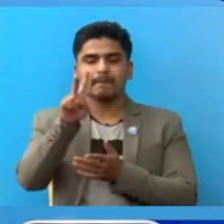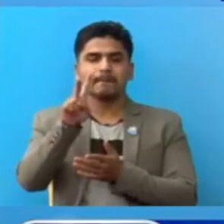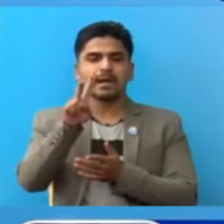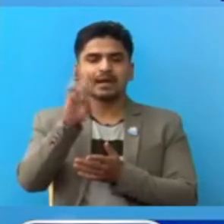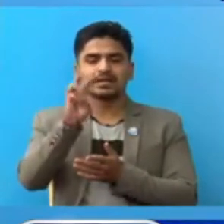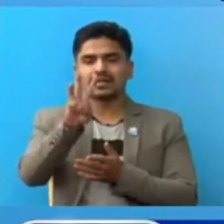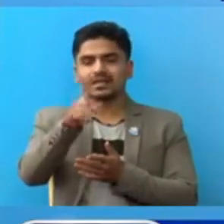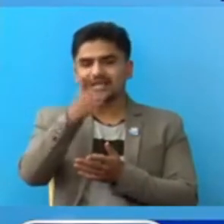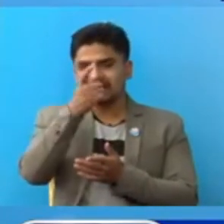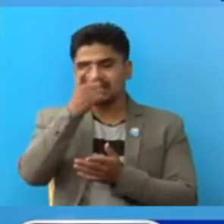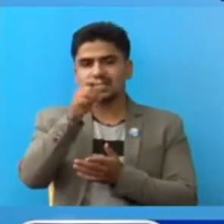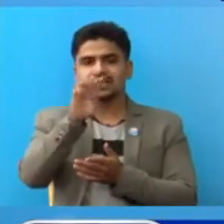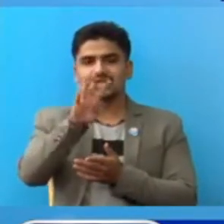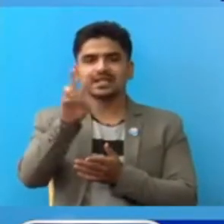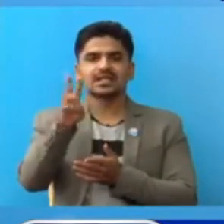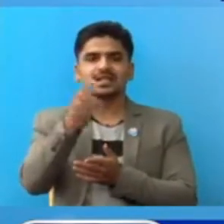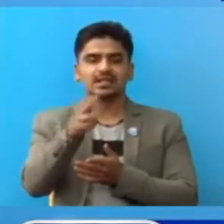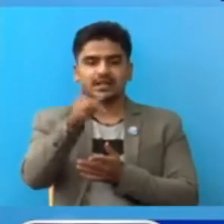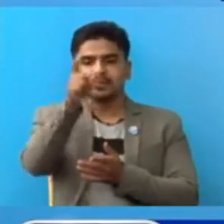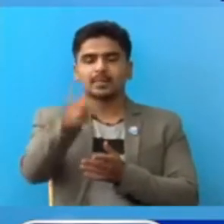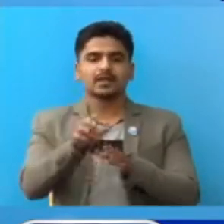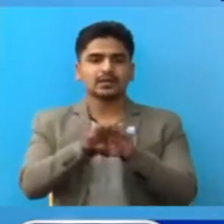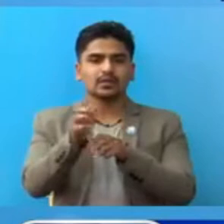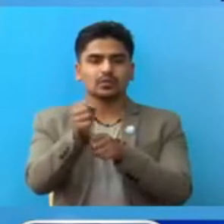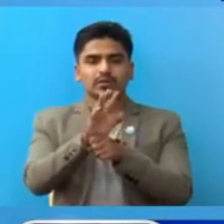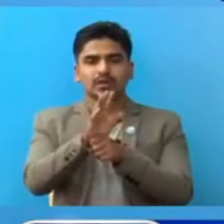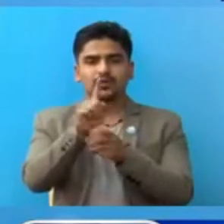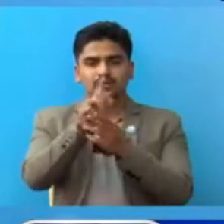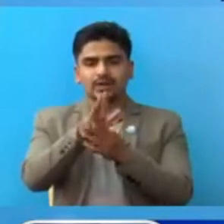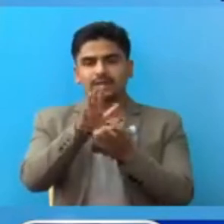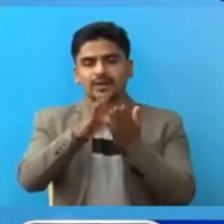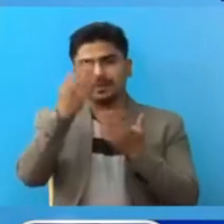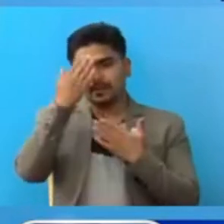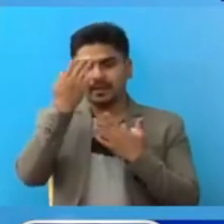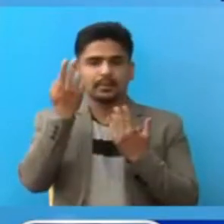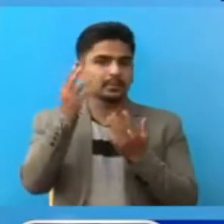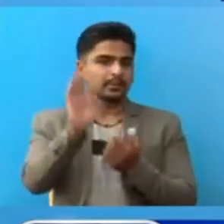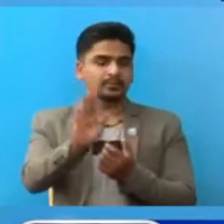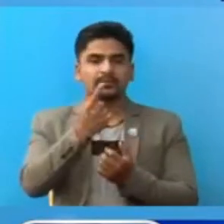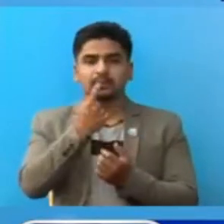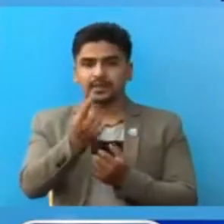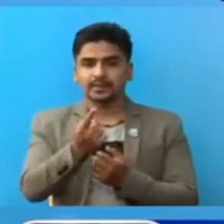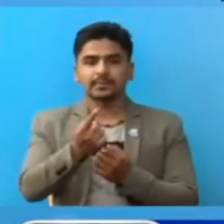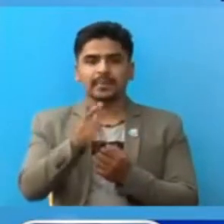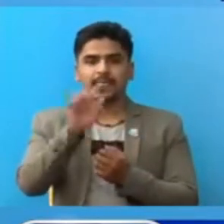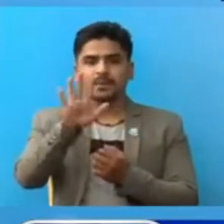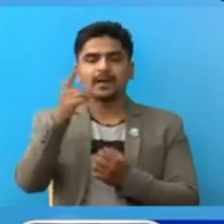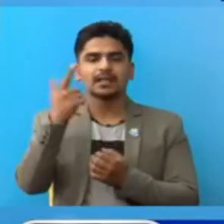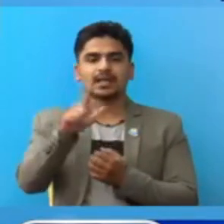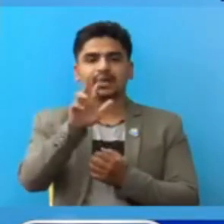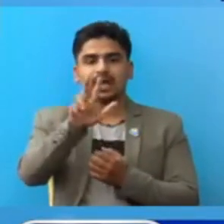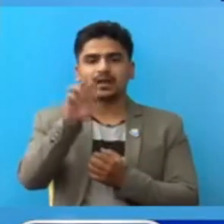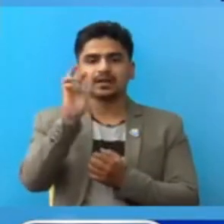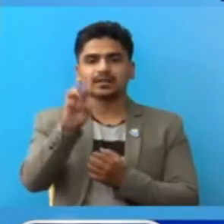तीन साए तिरचालिस जना बेक्ति हरू कोविड नाइन्टीन बाटा संक्रमी तुनुवाएको छा बने पांच लाख